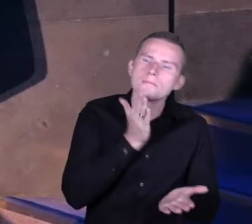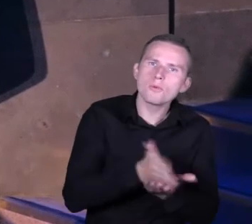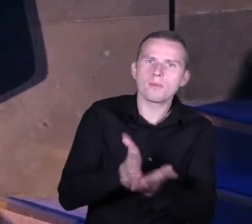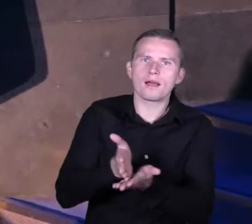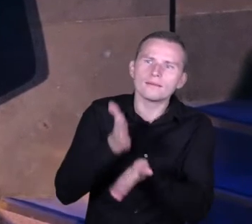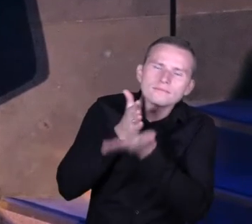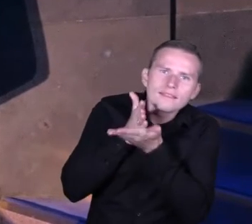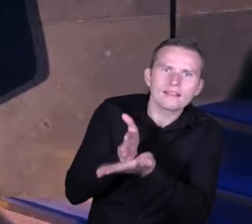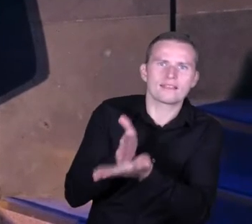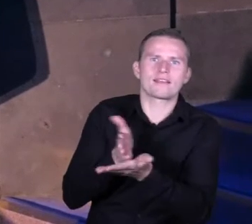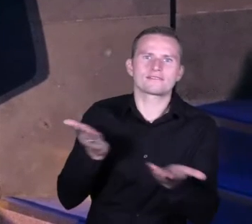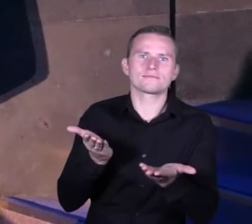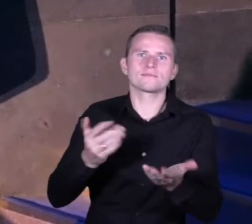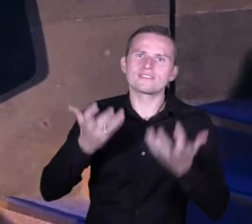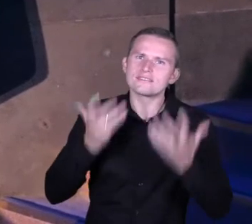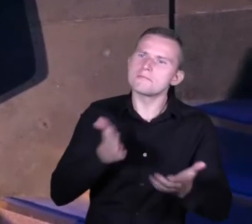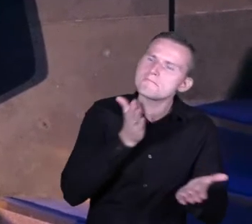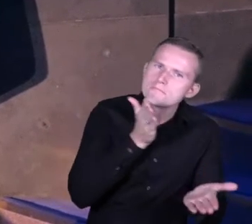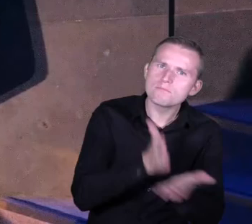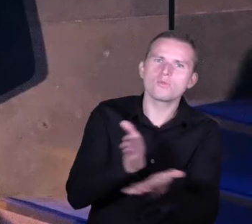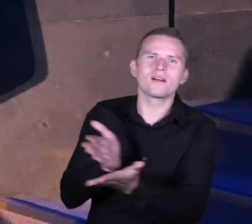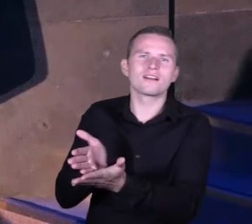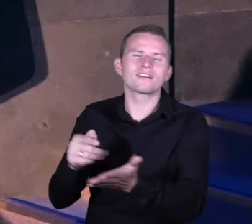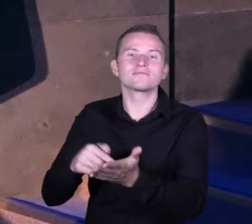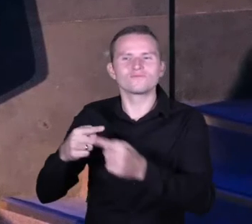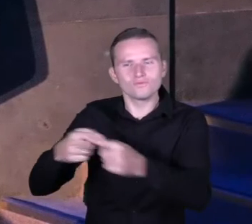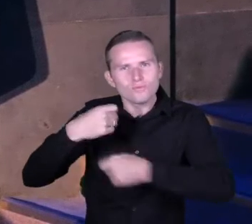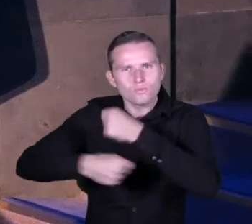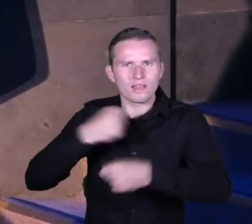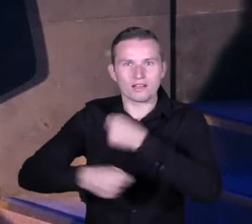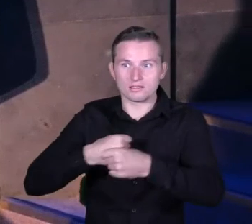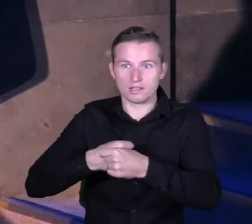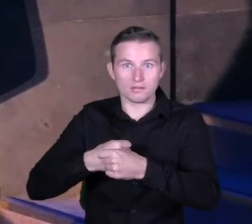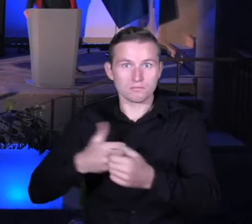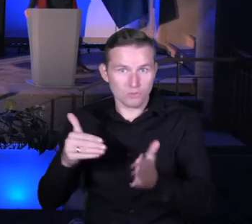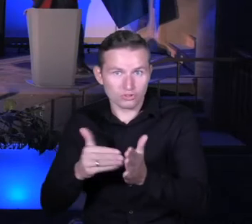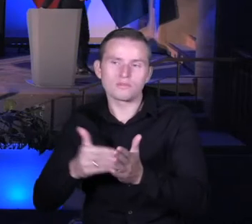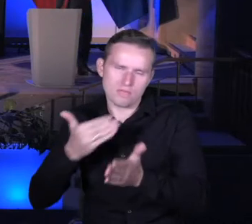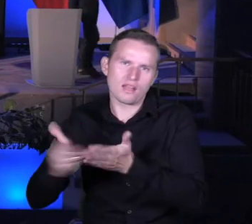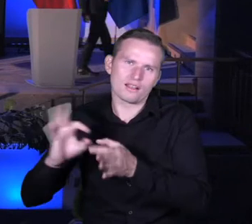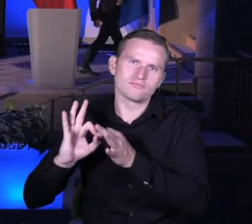w tej sprawie. Jeżeli będzie taka konieczność, to będziemy tę współpracę dalej kontynuować. Bardzo dziękuję.